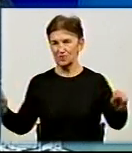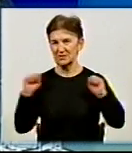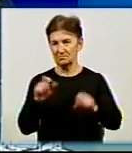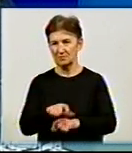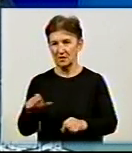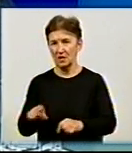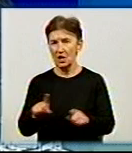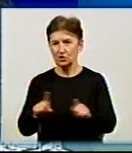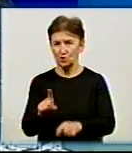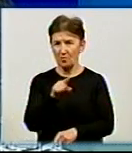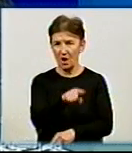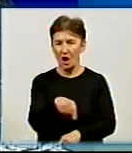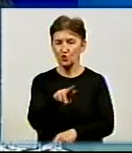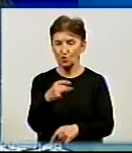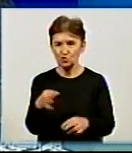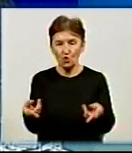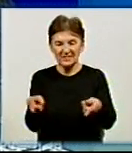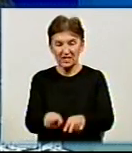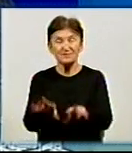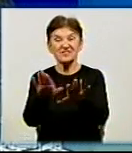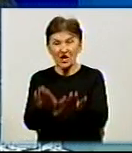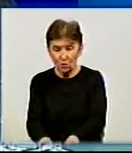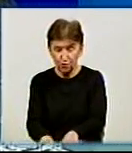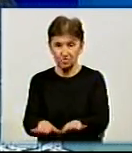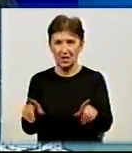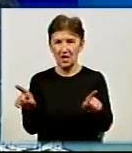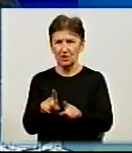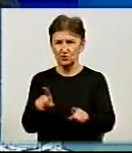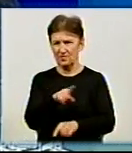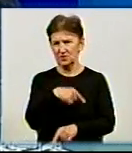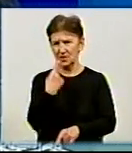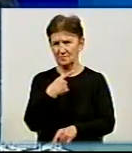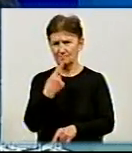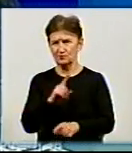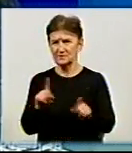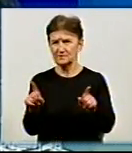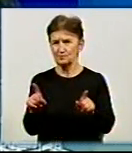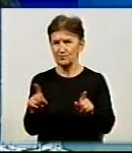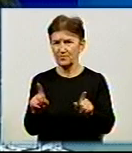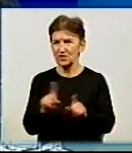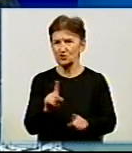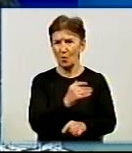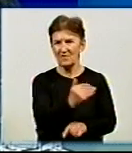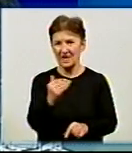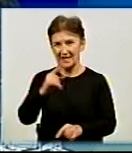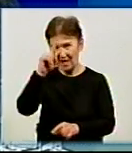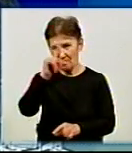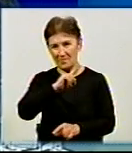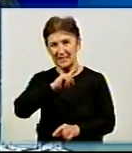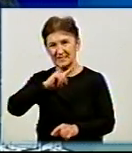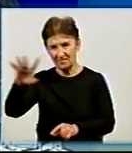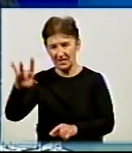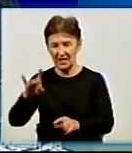той же Олег Дорощук залишився тут, для того, щоб інші, Катя Шумейко, інші, для того, щоб вони прославляли, а може